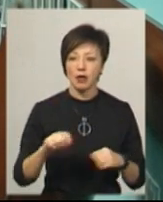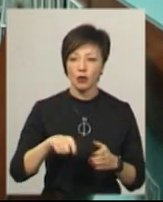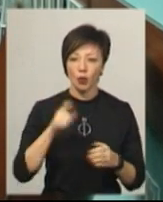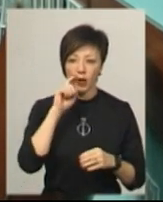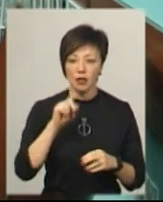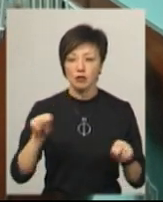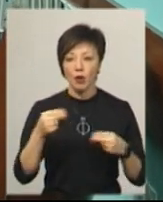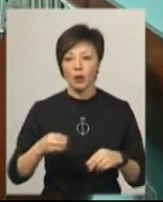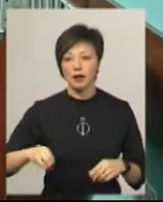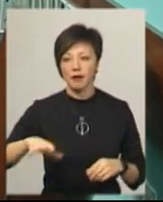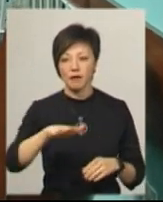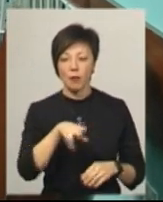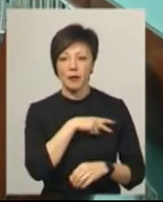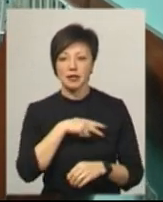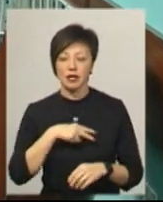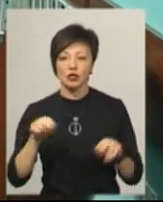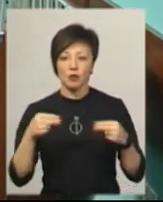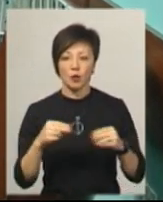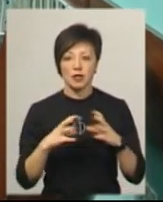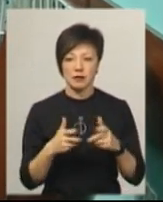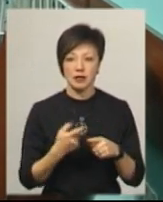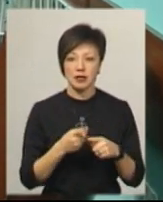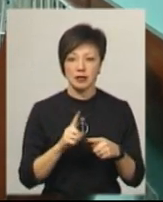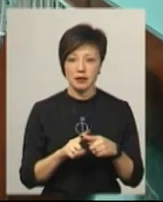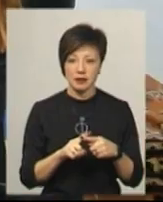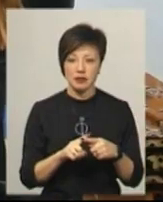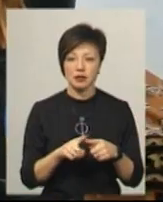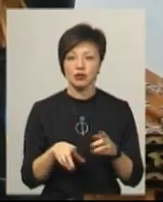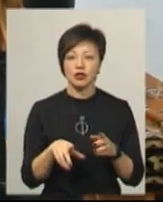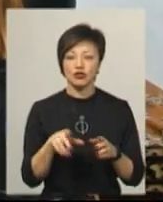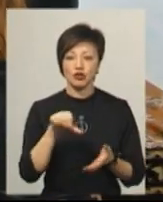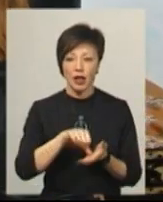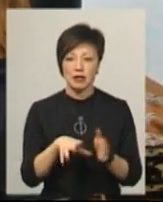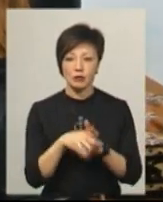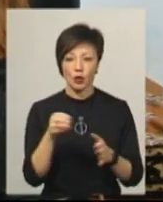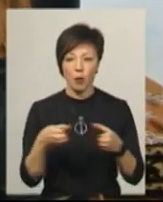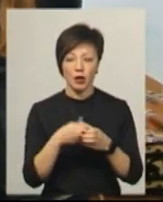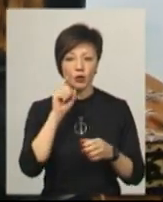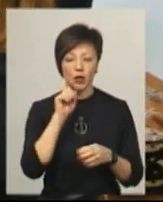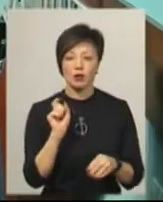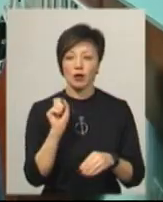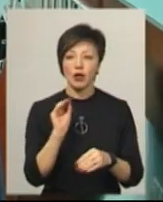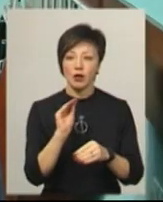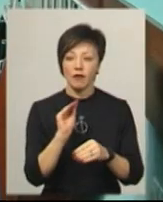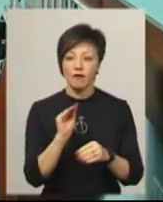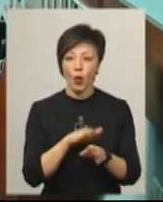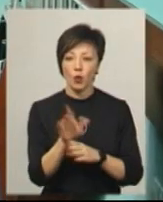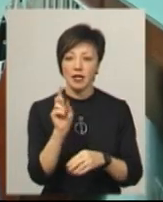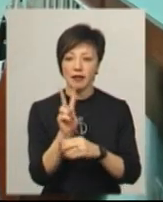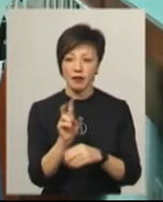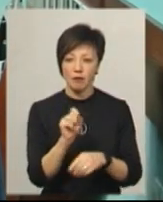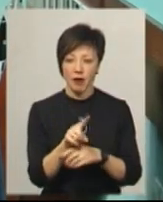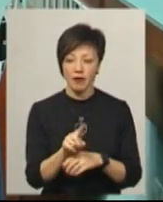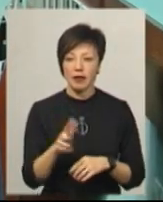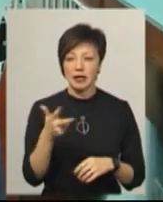чемпіони Європи, призери, чемпіони світу, членів збірної команди України. Спортсмени виконують дві вправа, додає Петро Бардецький. Справа